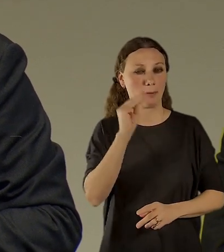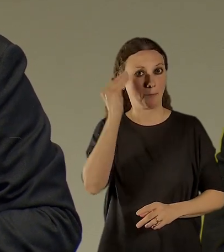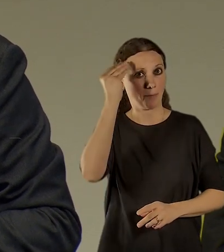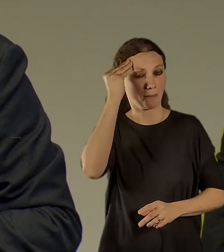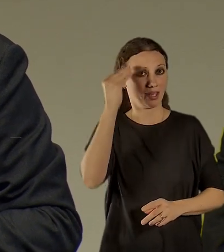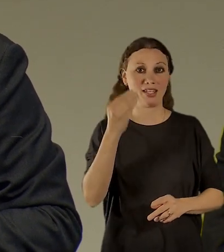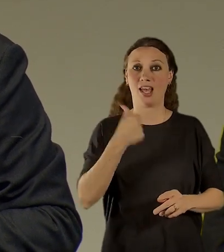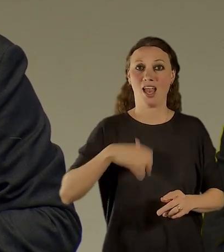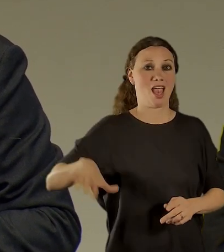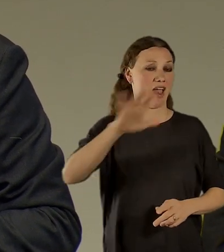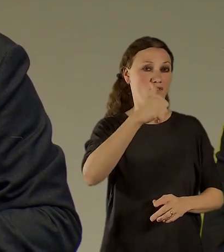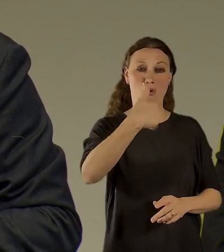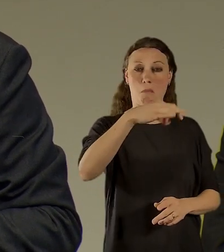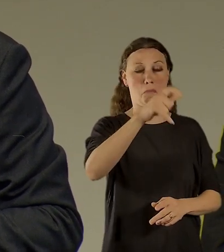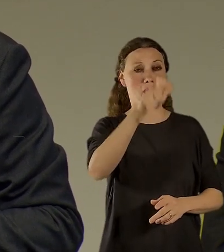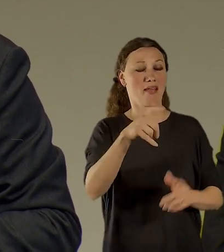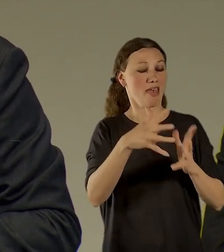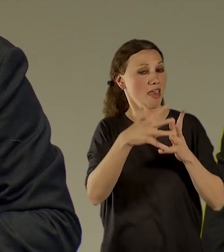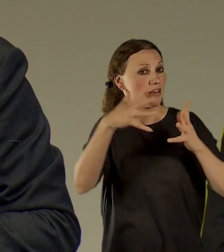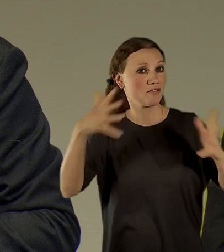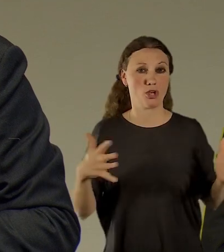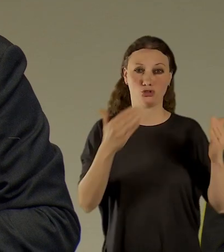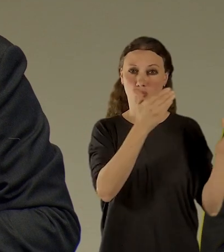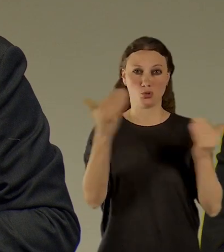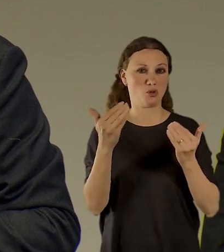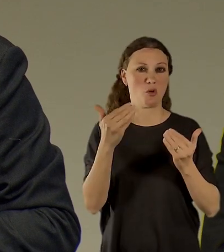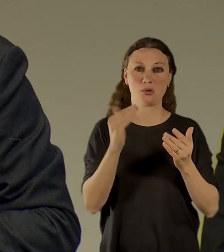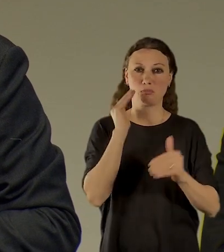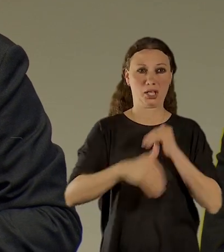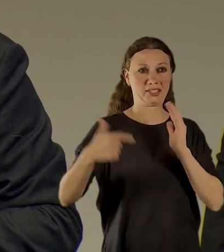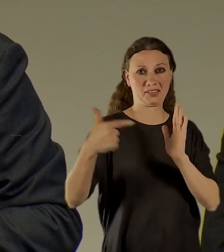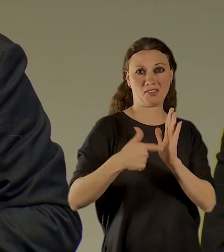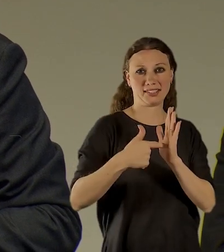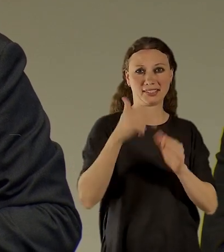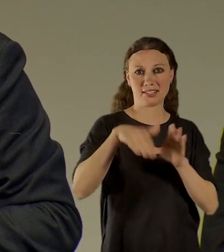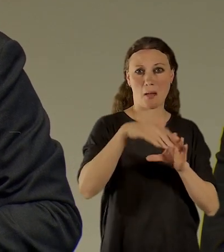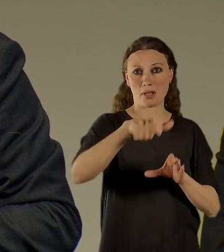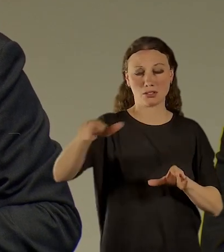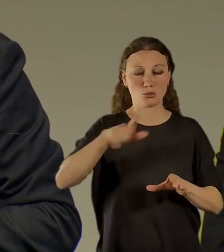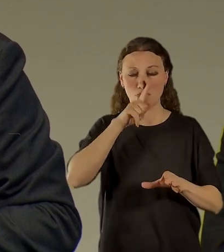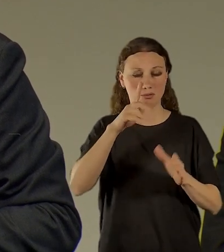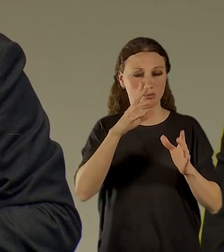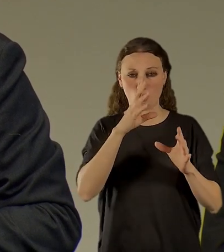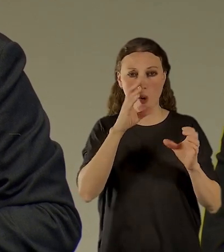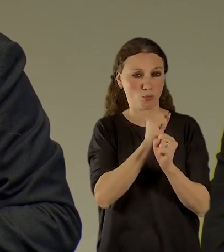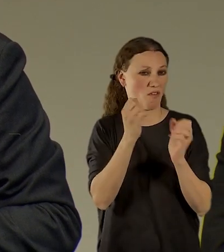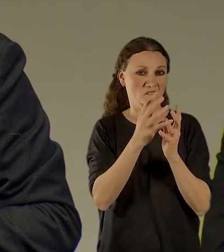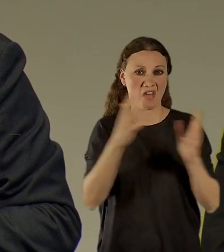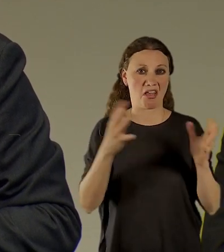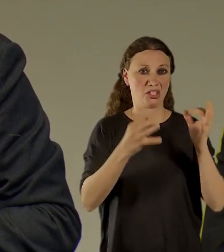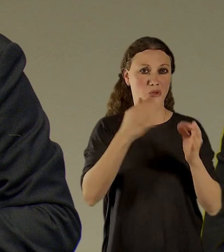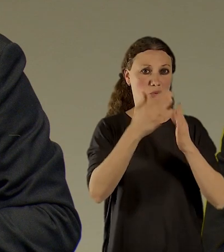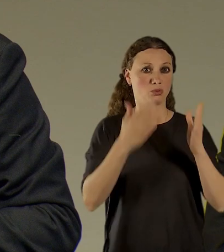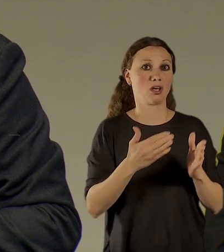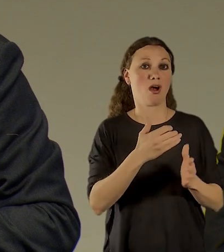má přes 2000 zaměstnanců, je to opravdu jako velká instituce, tak i ty polská muzea pro